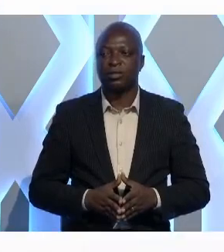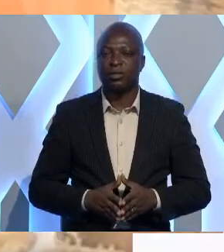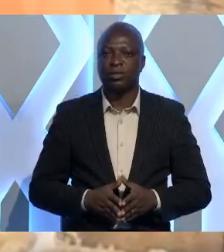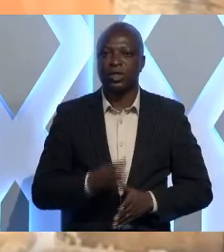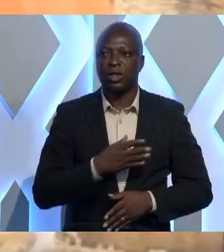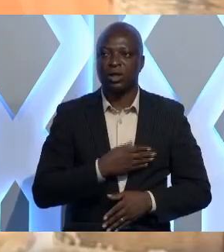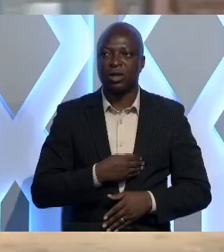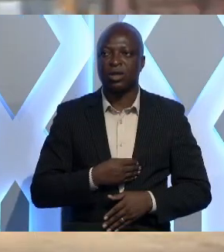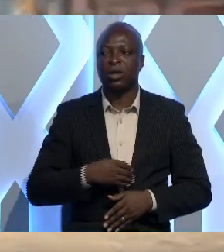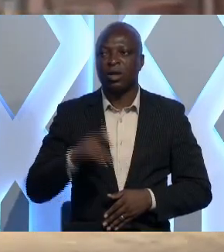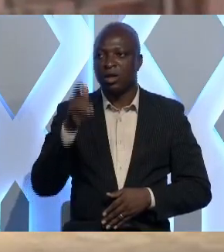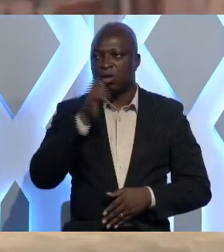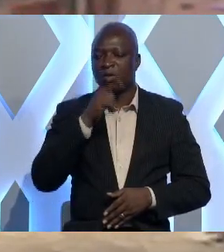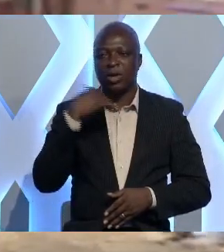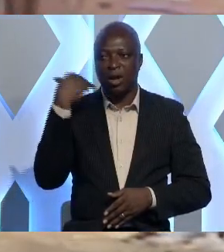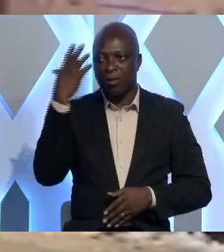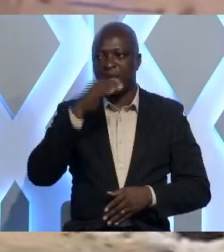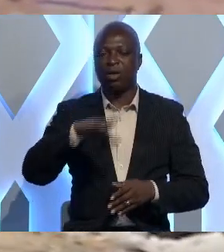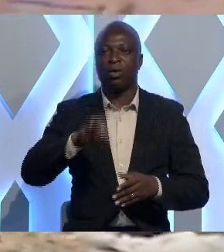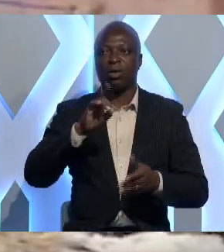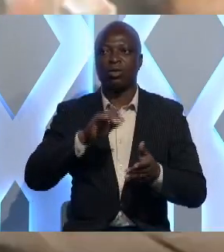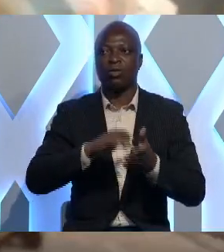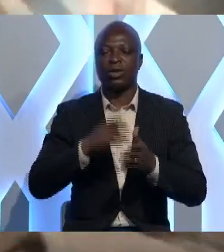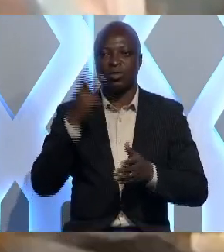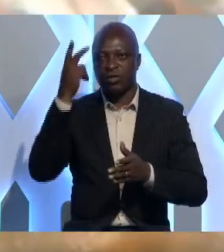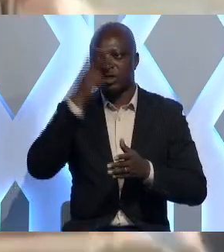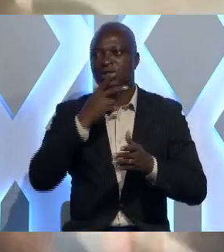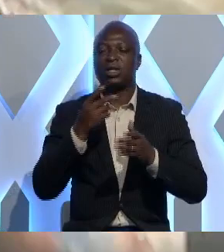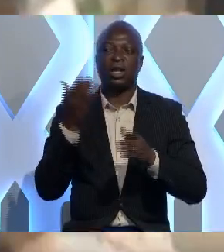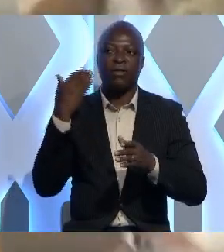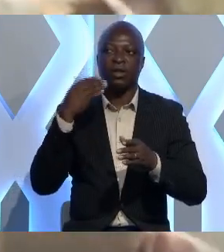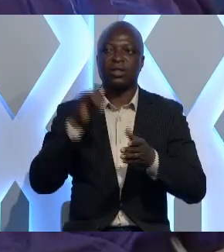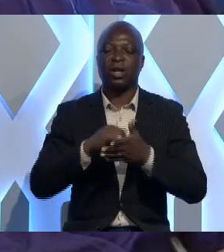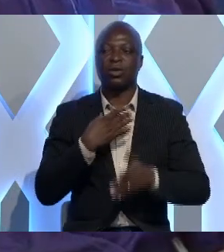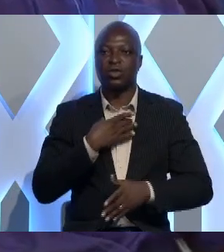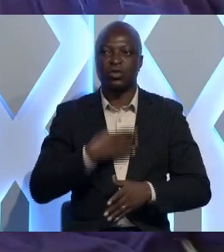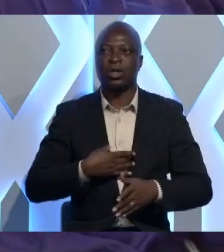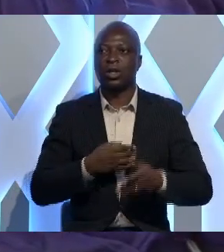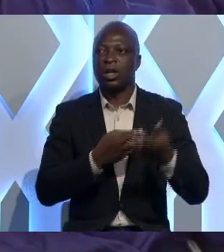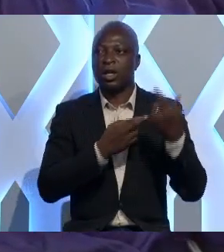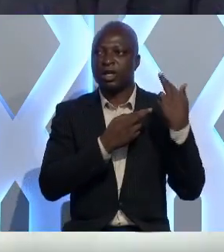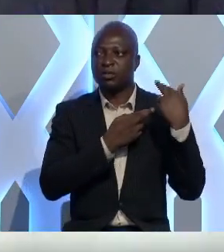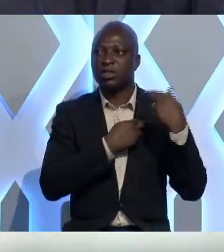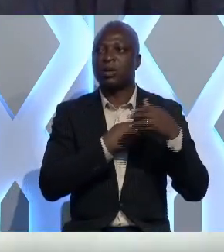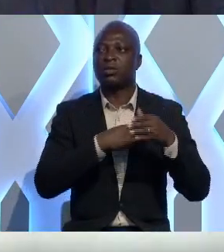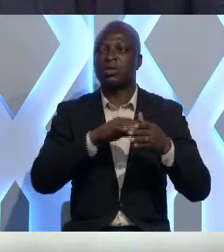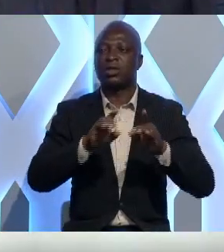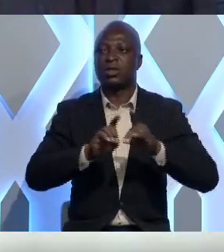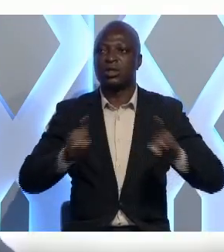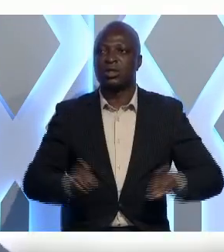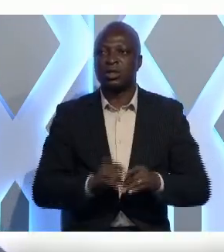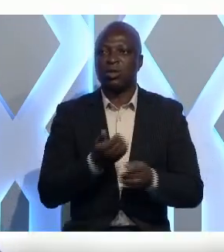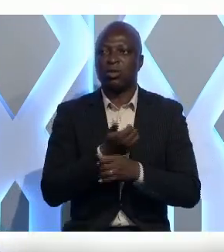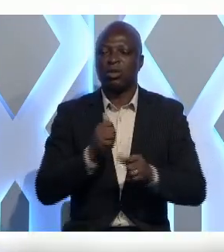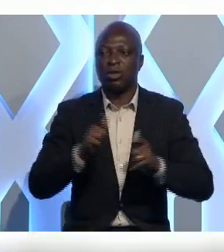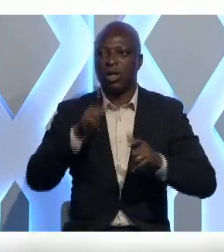Et puis Lomé, la belle, retrouvera son visage d'antan. C'est ce que souhaitent en tout cas les responsables du district autonome du